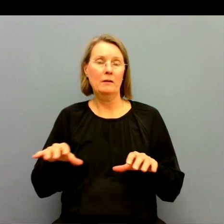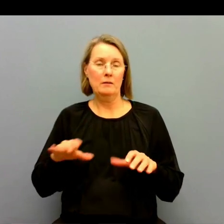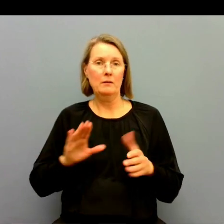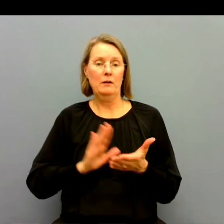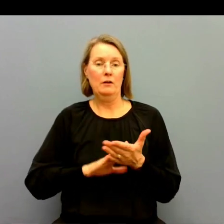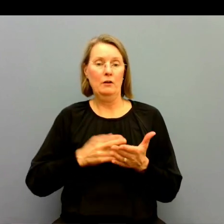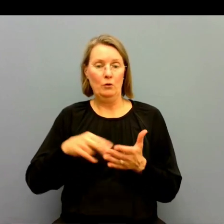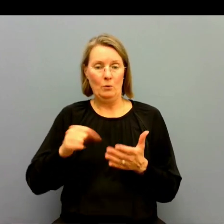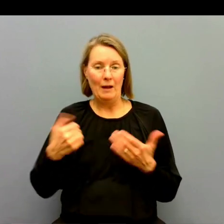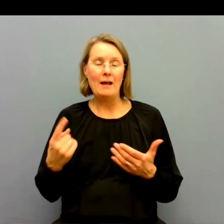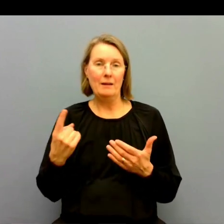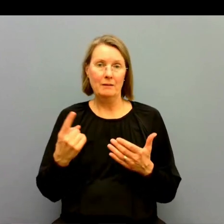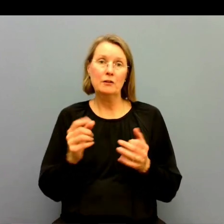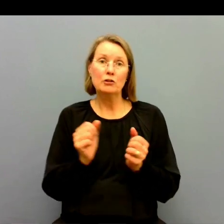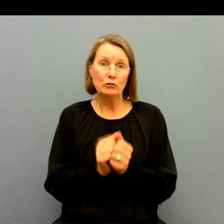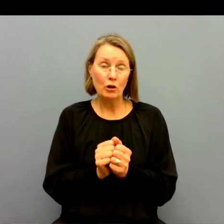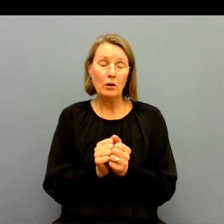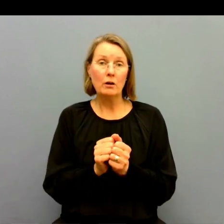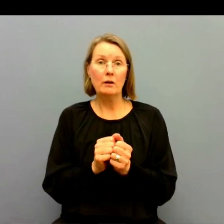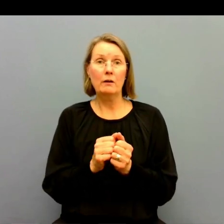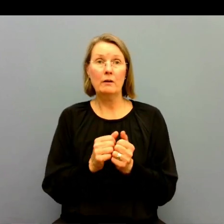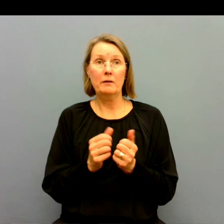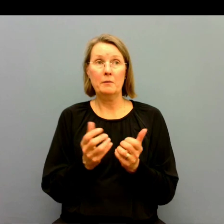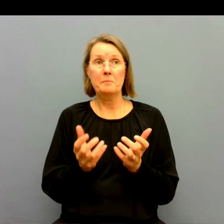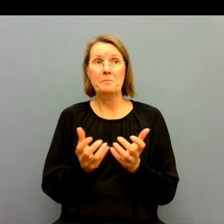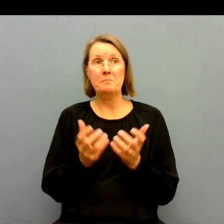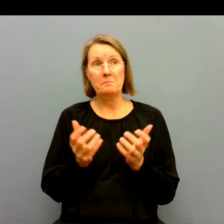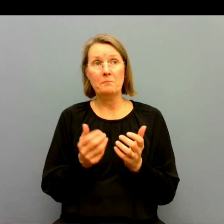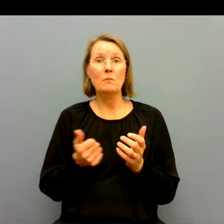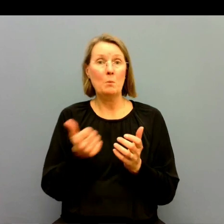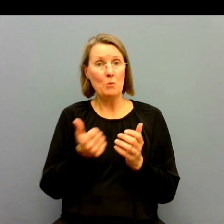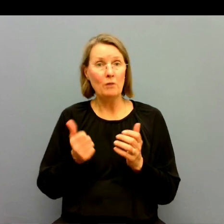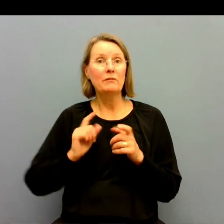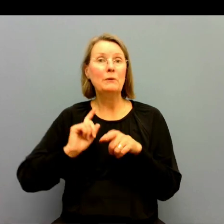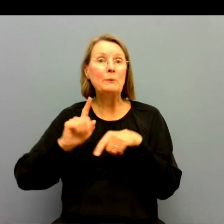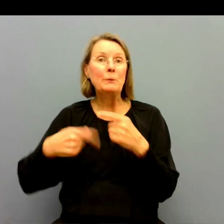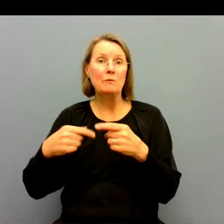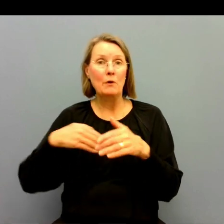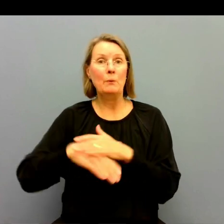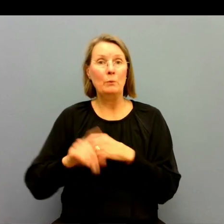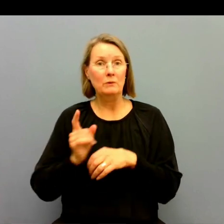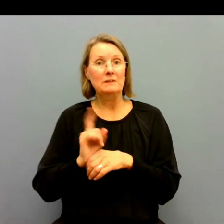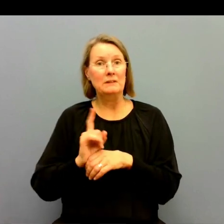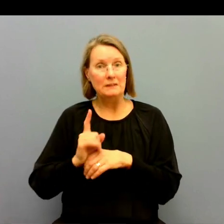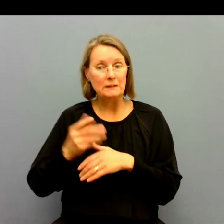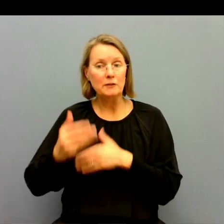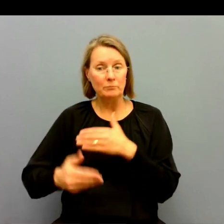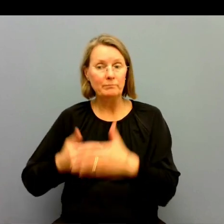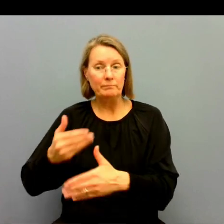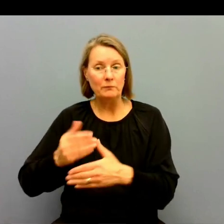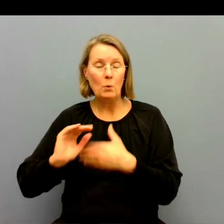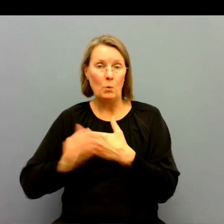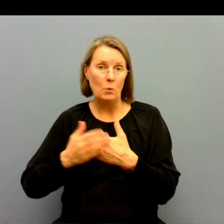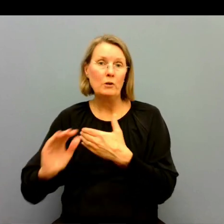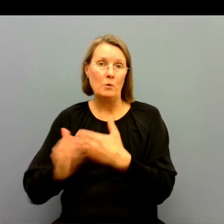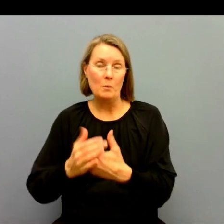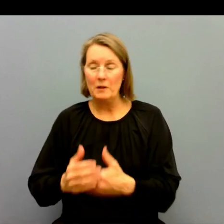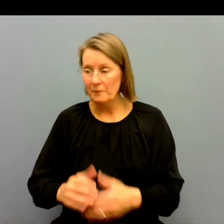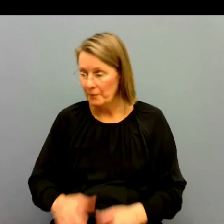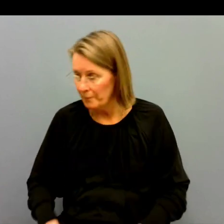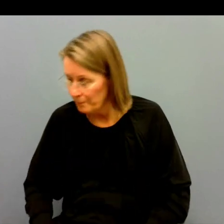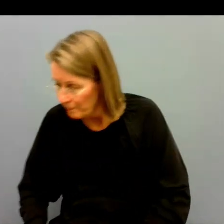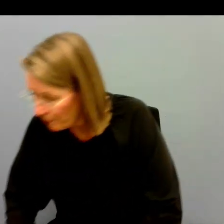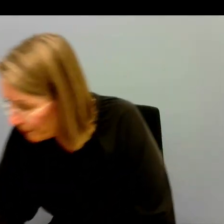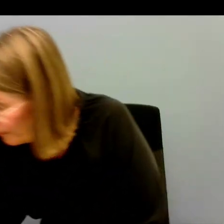tolkning är ett fenomen som behöver utvecklas under övertid och återkommande.